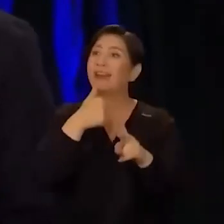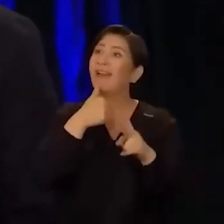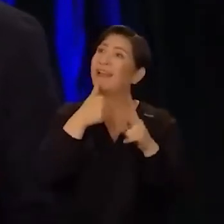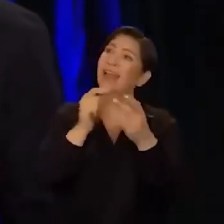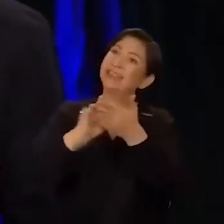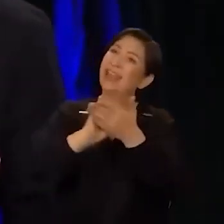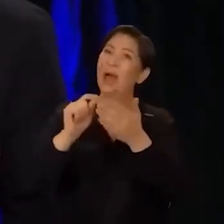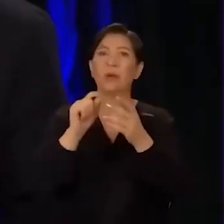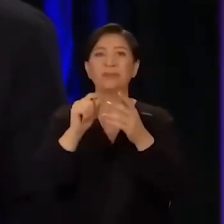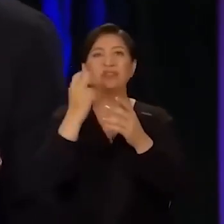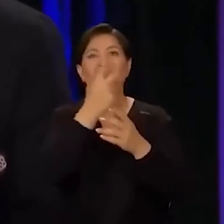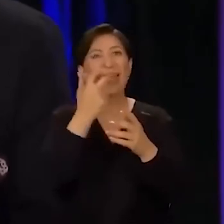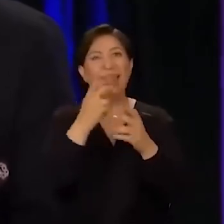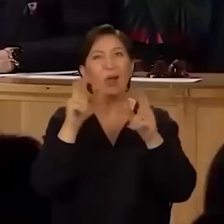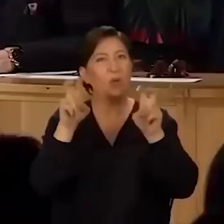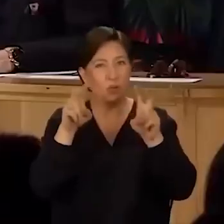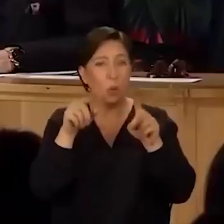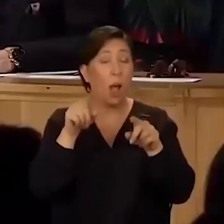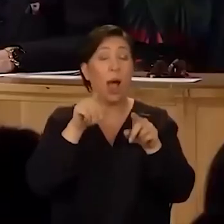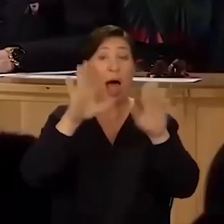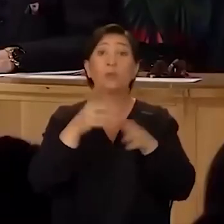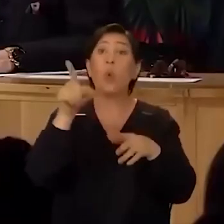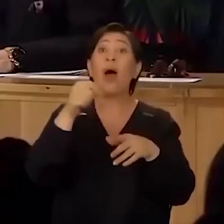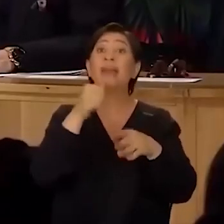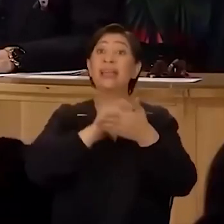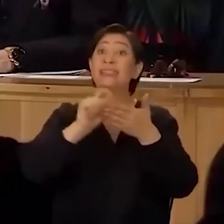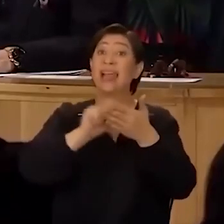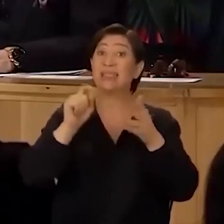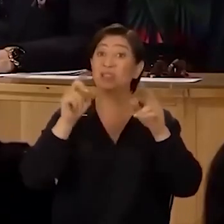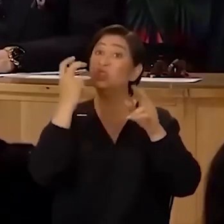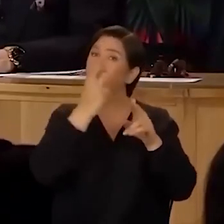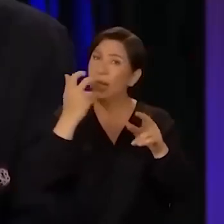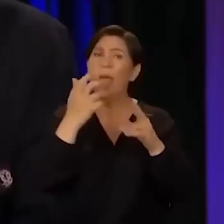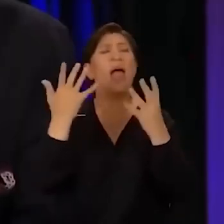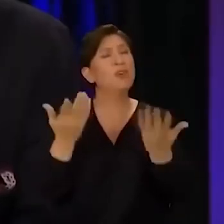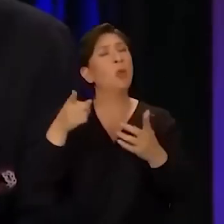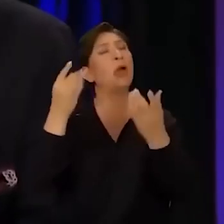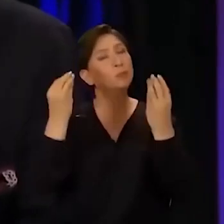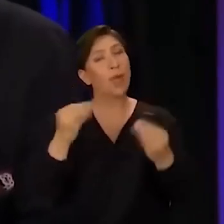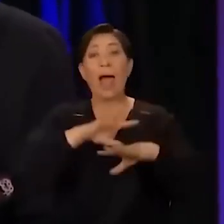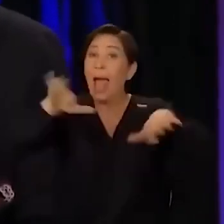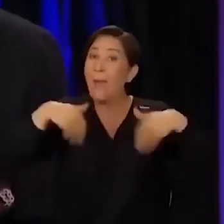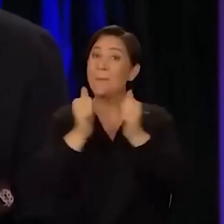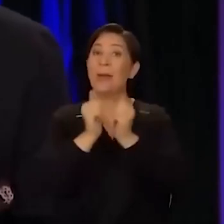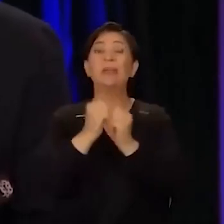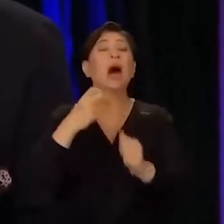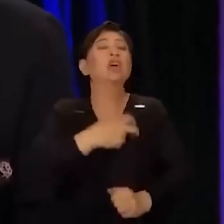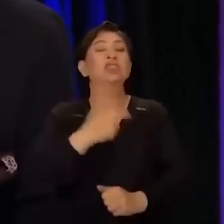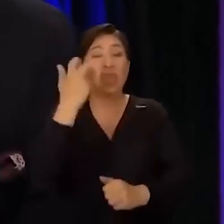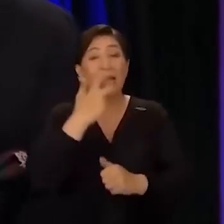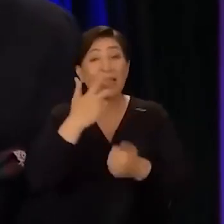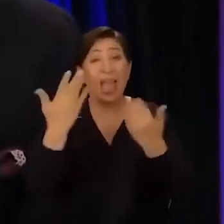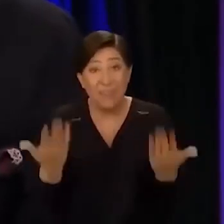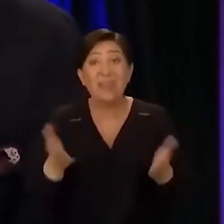yazılan şarkılar meselesini. Artık o erkeklere yazılan şarkılar, evet onlar güzeldi, herkesin hep birlikte söylediği aşk şarkılarıydı.